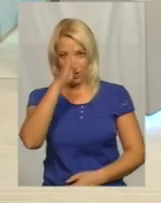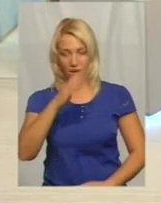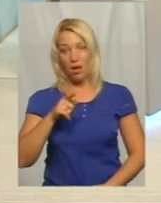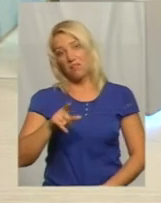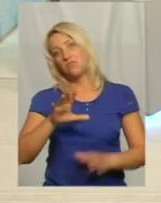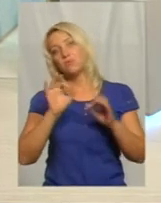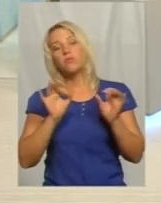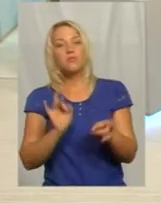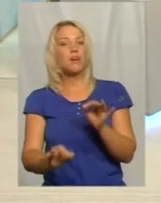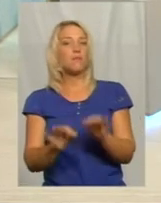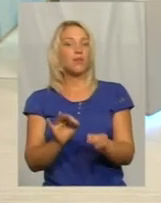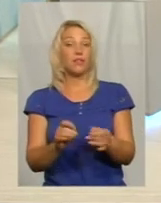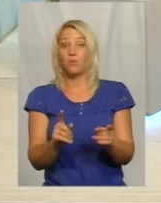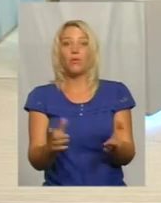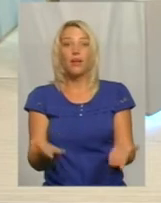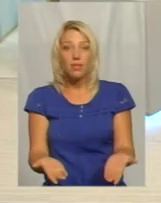нормально.